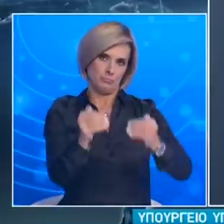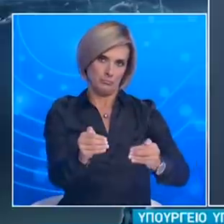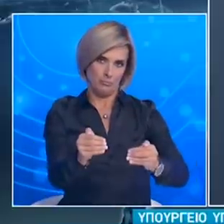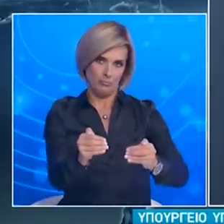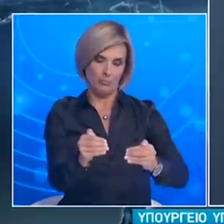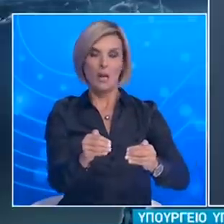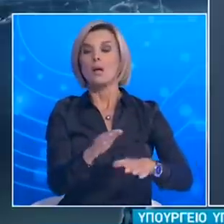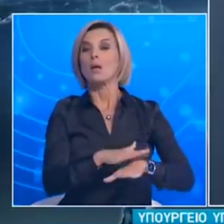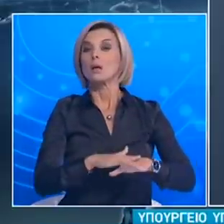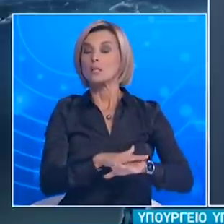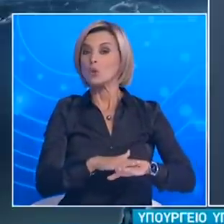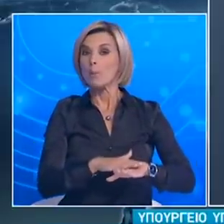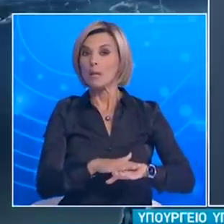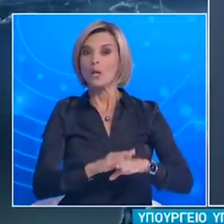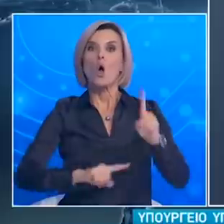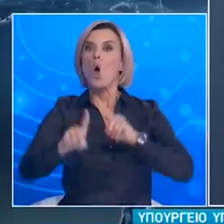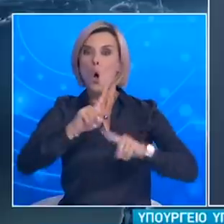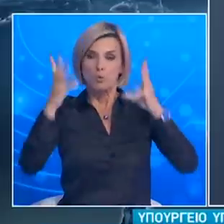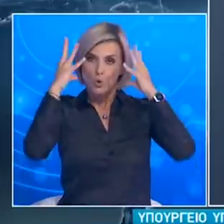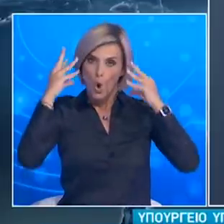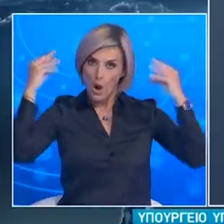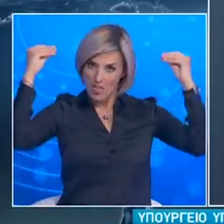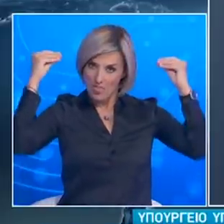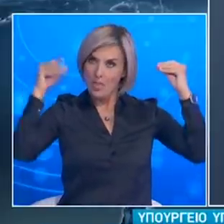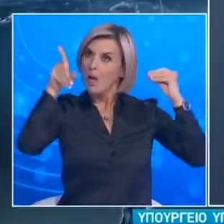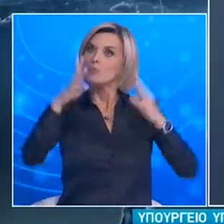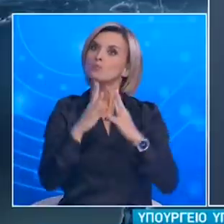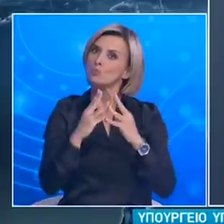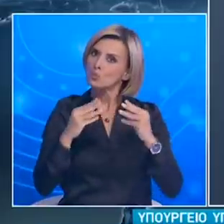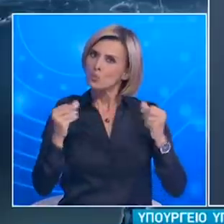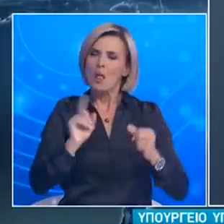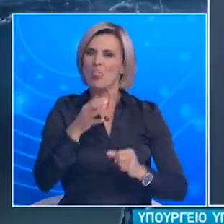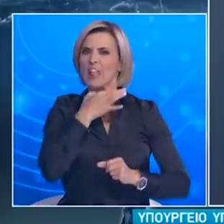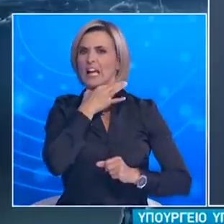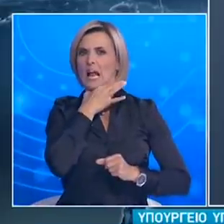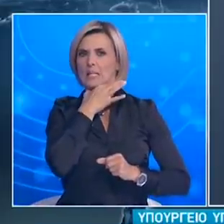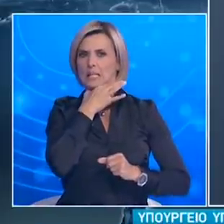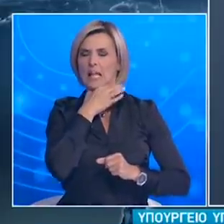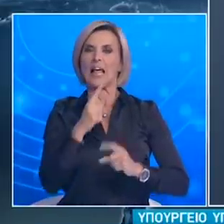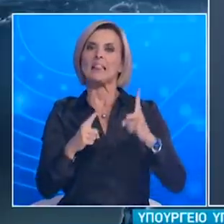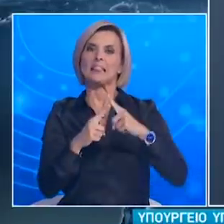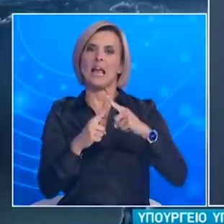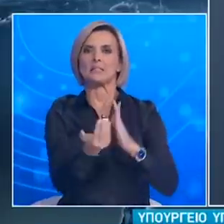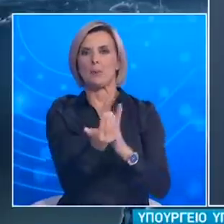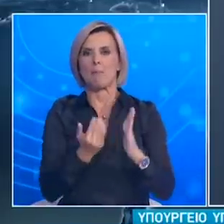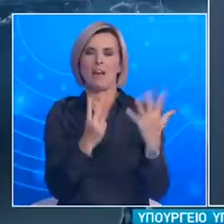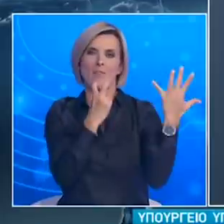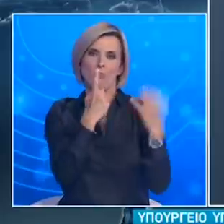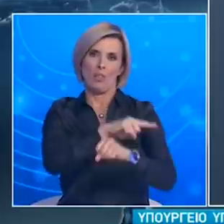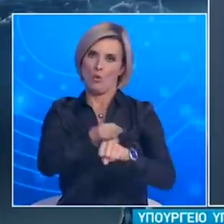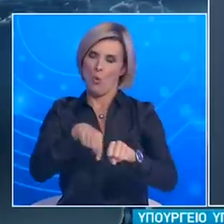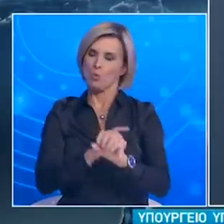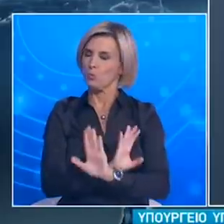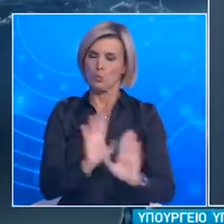αρνητικό PCR για όσους έρχονται από την Ολλανδία λόγω της βελτιωμένης επιδημιολογικής εικόνας που παρουσιάζει πλέον η χώρα αυτή. Φυσικά